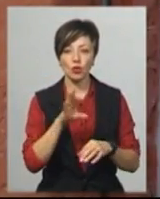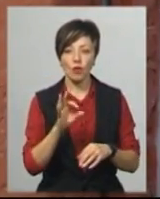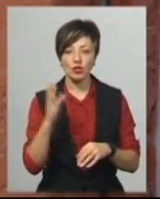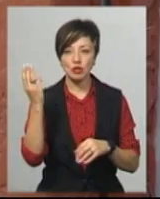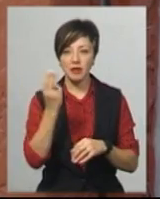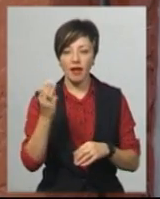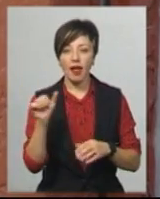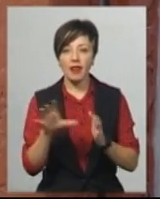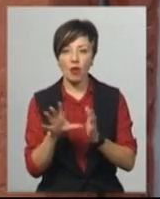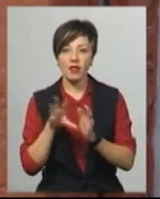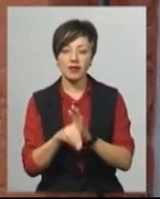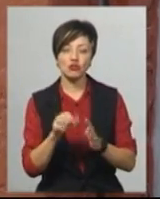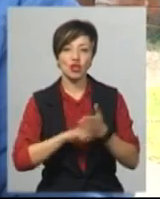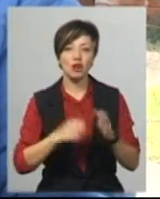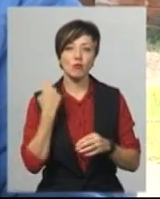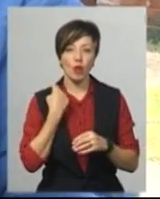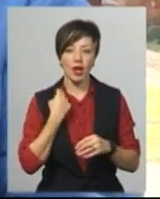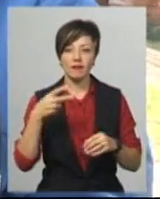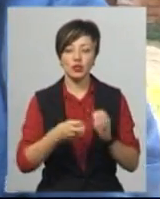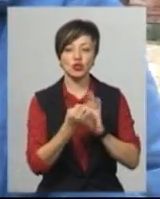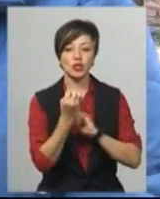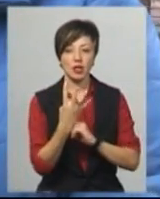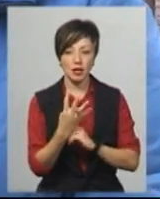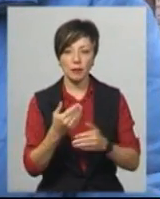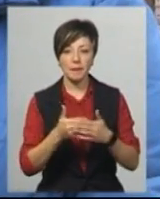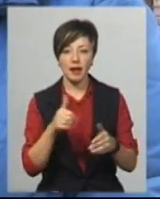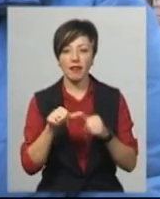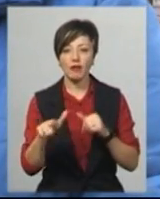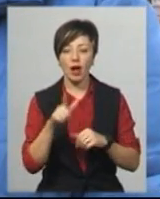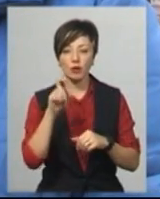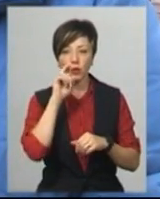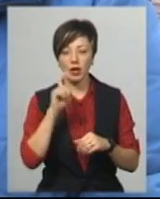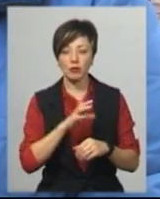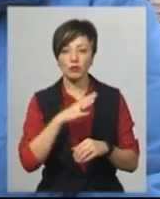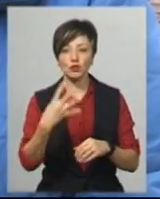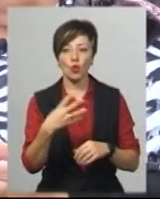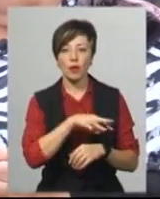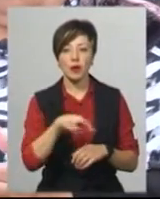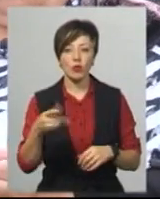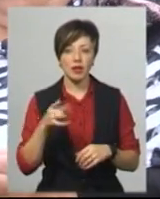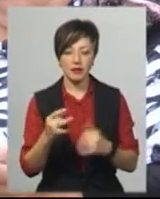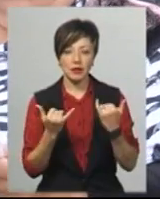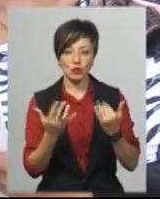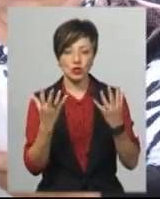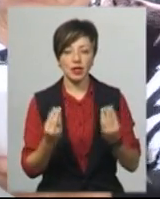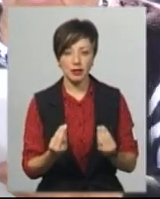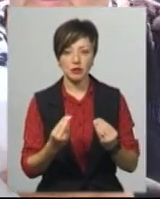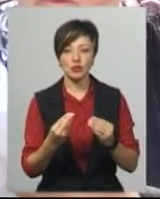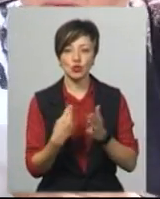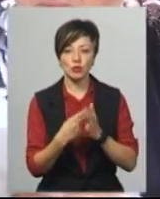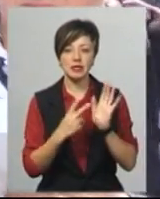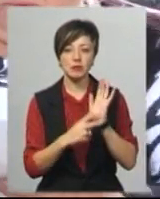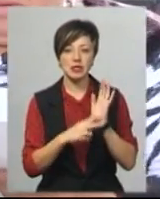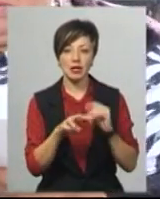-Нергоінвест» через борги. У 2014 році перед Нафтогазом України він складав 40 мільйонів гривень, а на сьогоднішній день сума